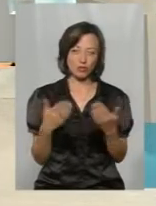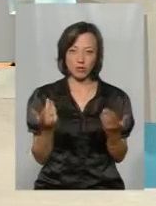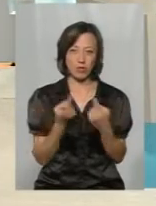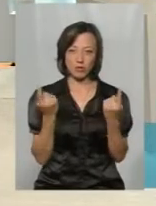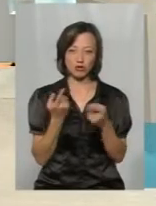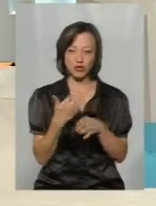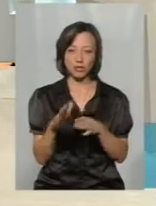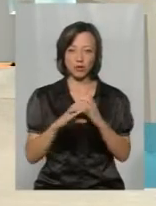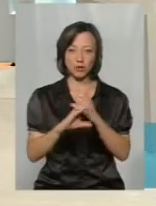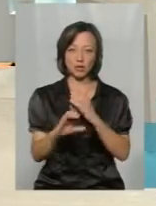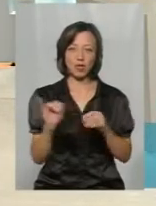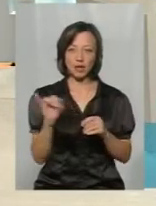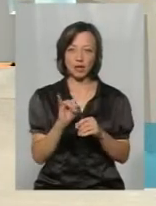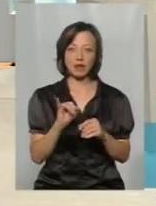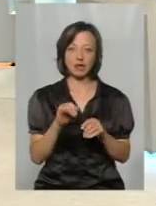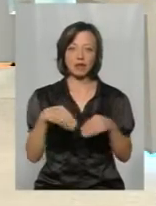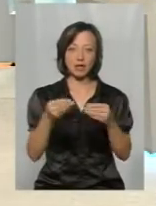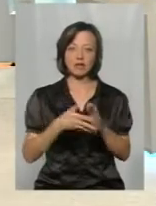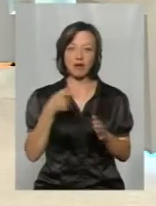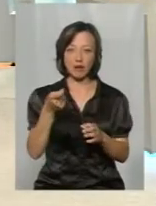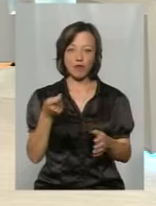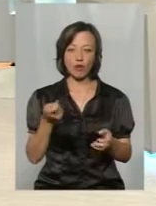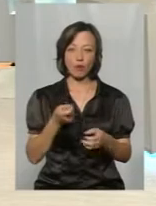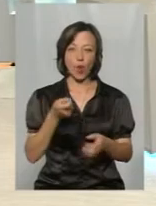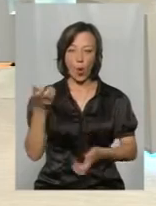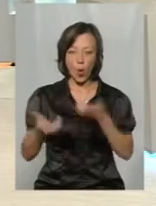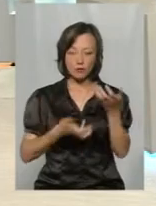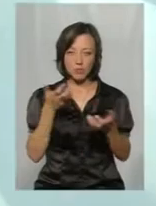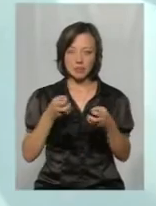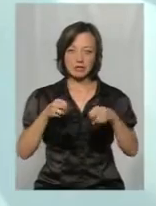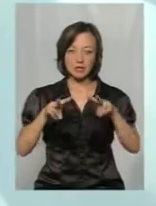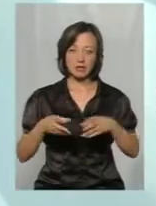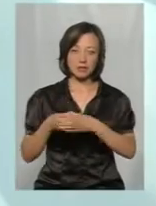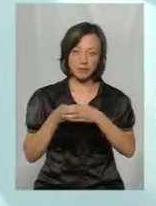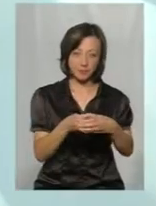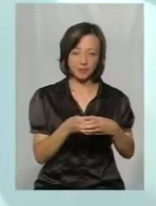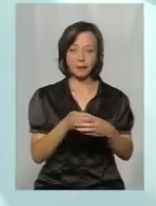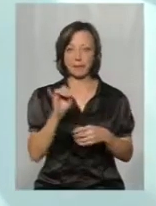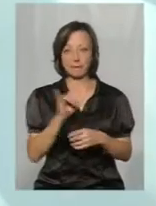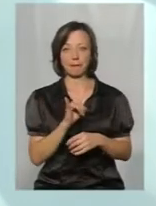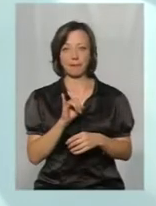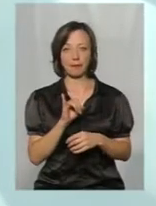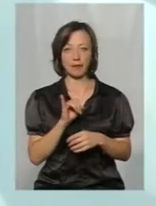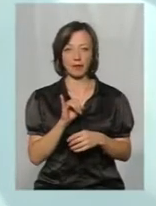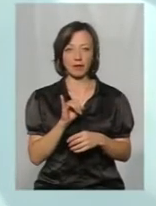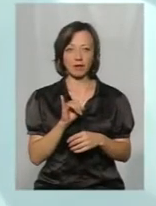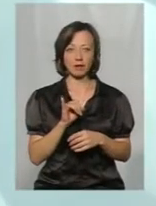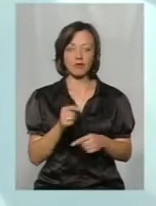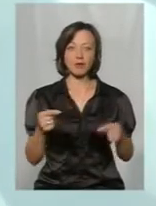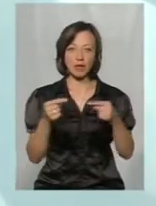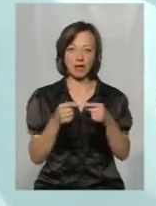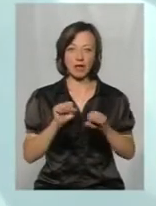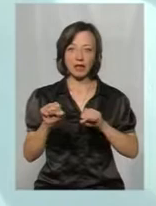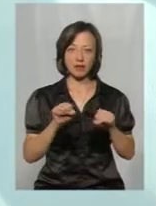частина труби. І після того він дає заявку на розмінування, приїжджають спеціалісти групи бюротехнічних робіт і відповідно